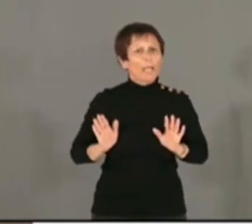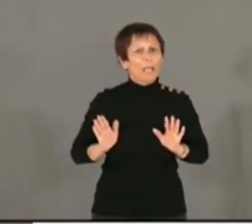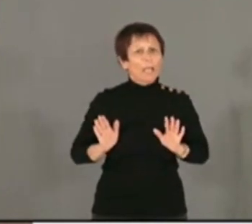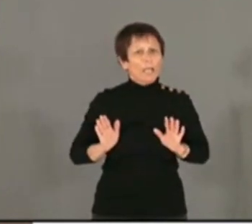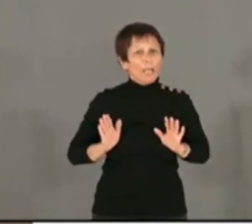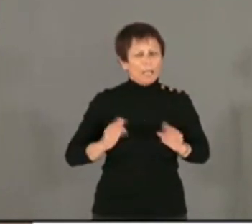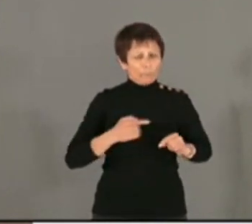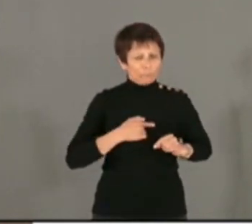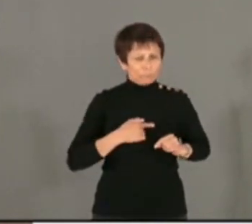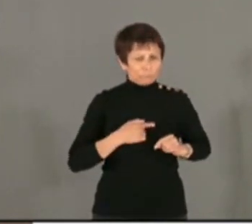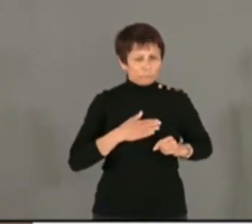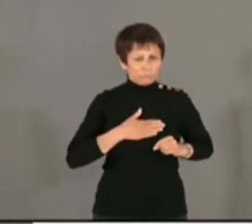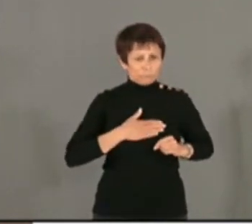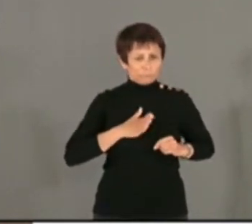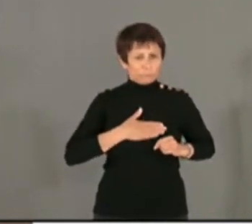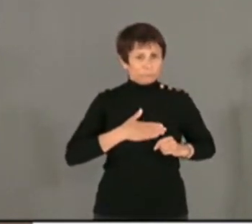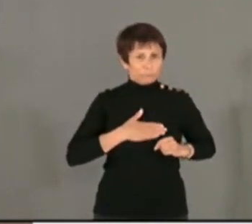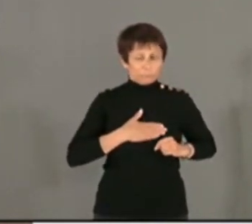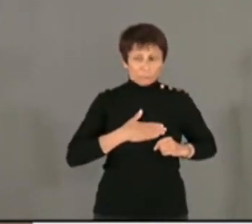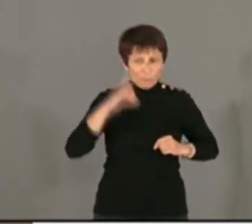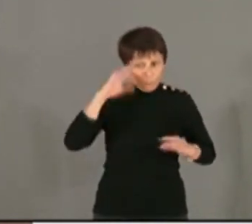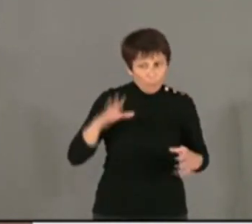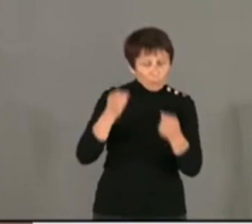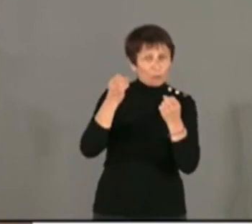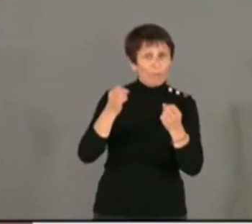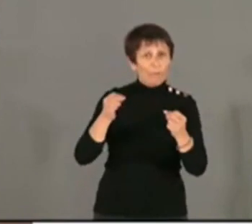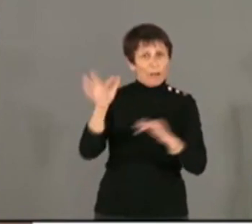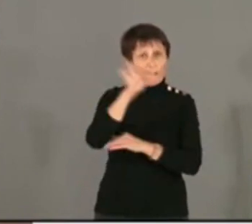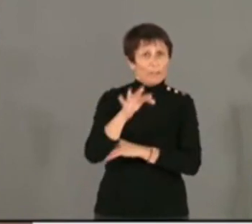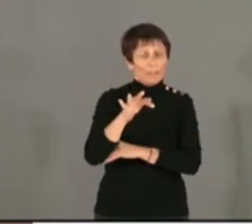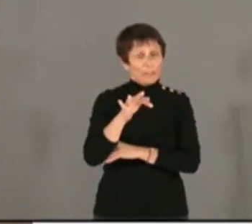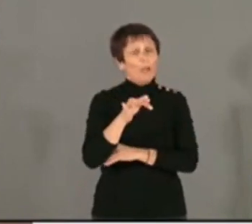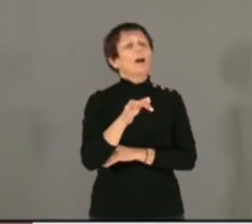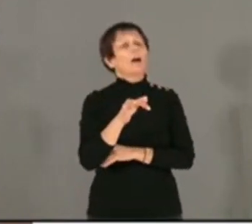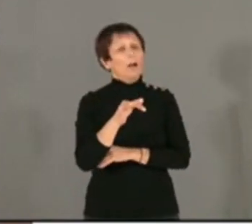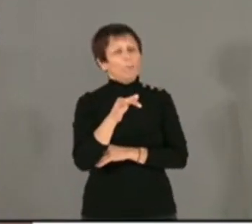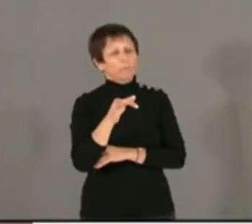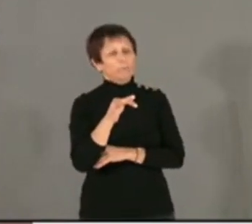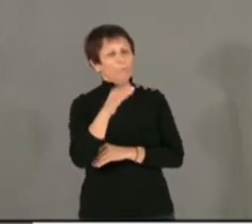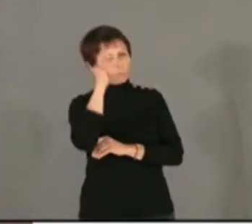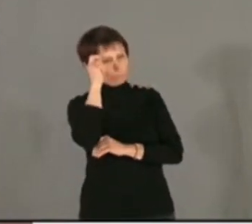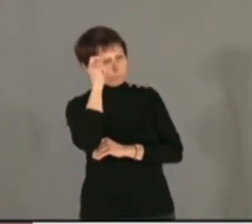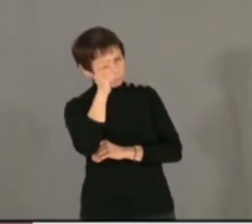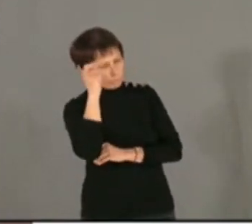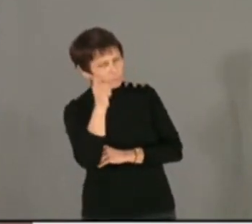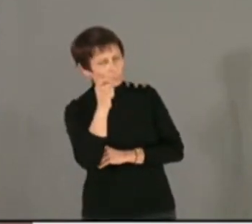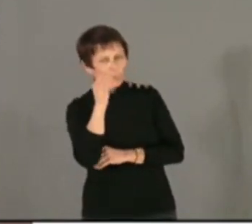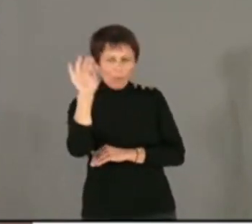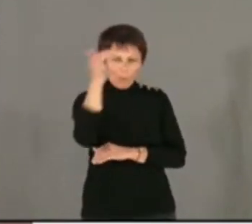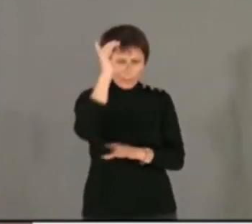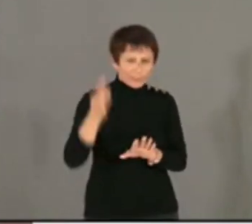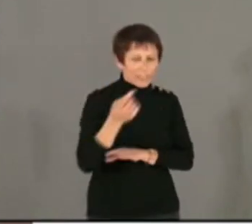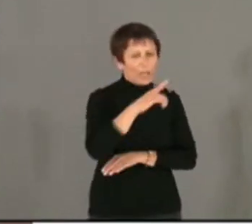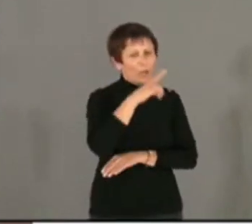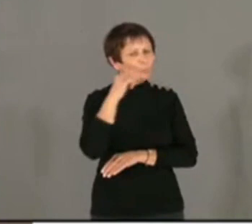battre son cœur pour que vive la France. Gloire, honneur et reconnaissance éternelle à Ahmed Latim. Monsieur le maire, j'appartiens... Allez,